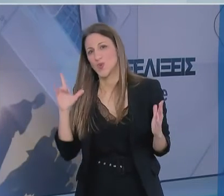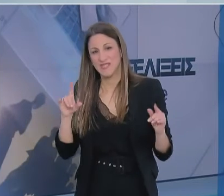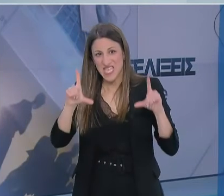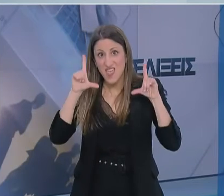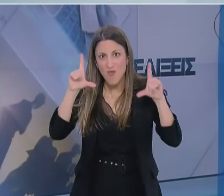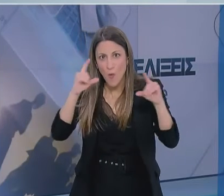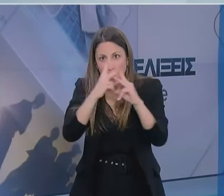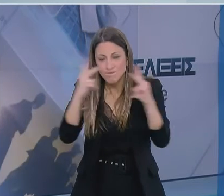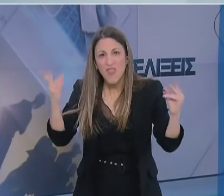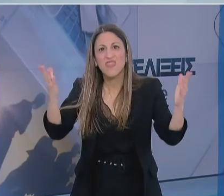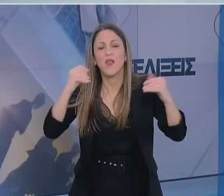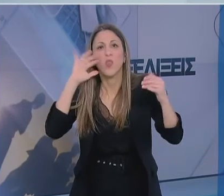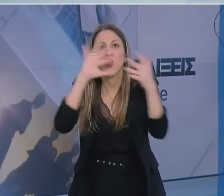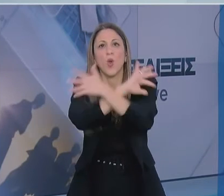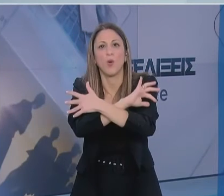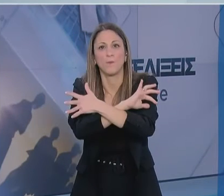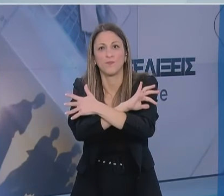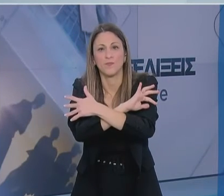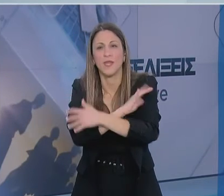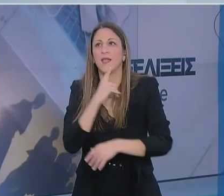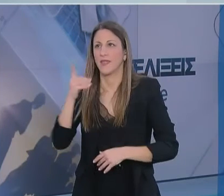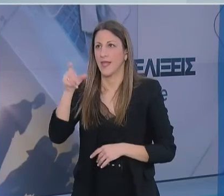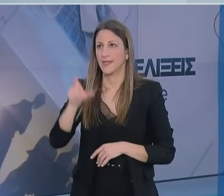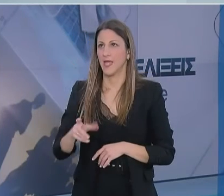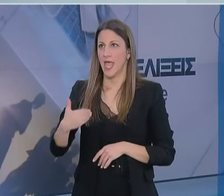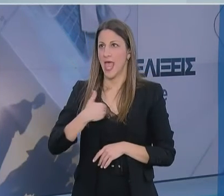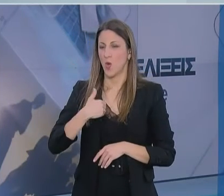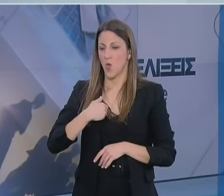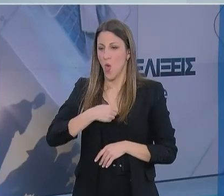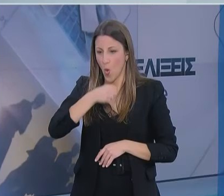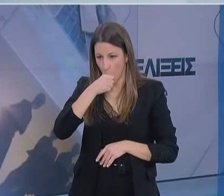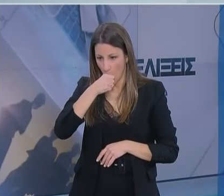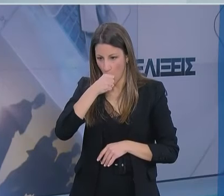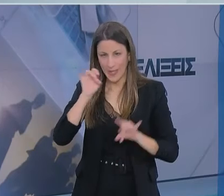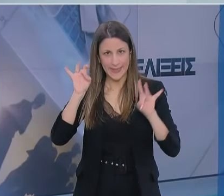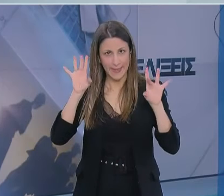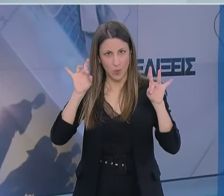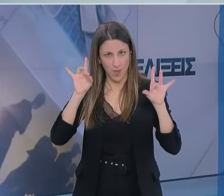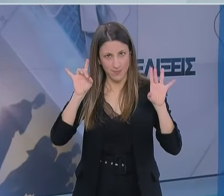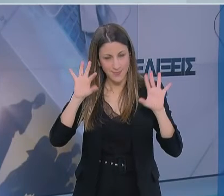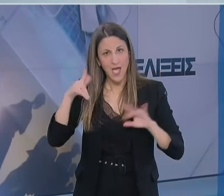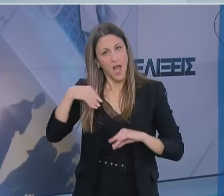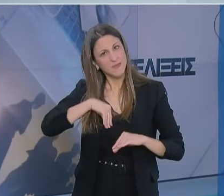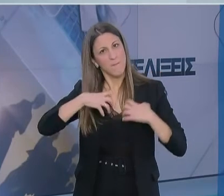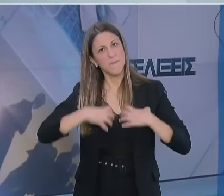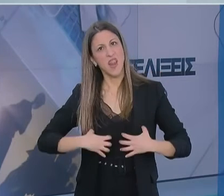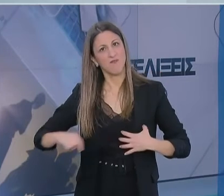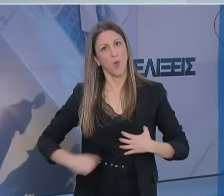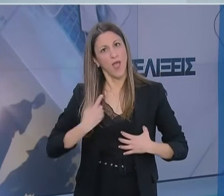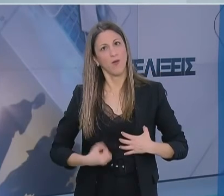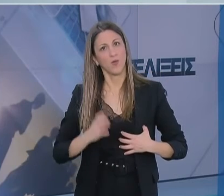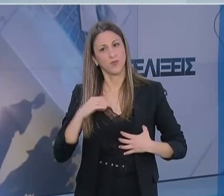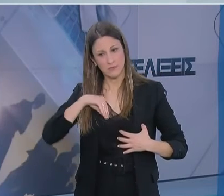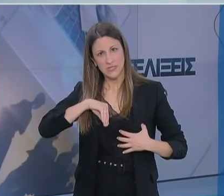και ακόμα ένα ερώτημα. Να είσαι τελείως ασυνοματικός και να έχεις πνευμονία. Αυτό δεν το ξέρουμε. Ούτε έχει δημοσιευθεί κατά κόρον τέτοια εικόνα.